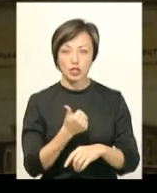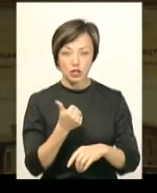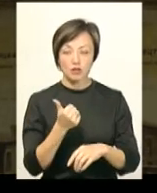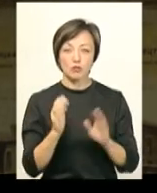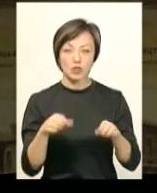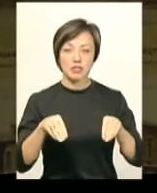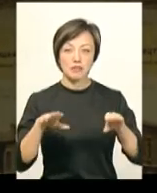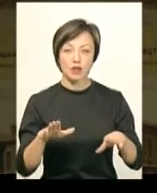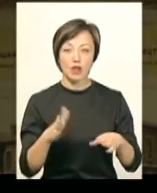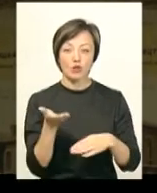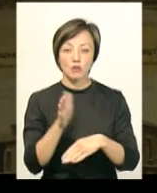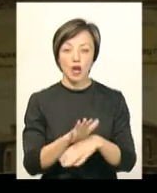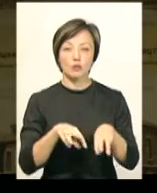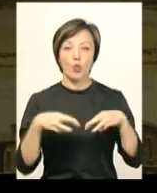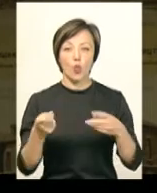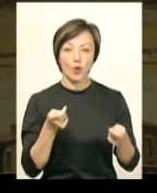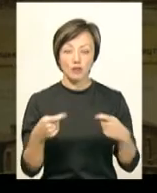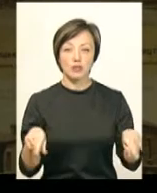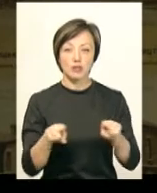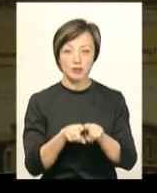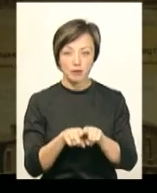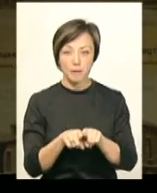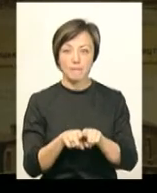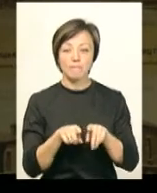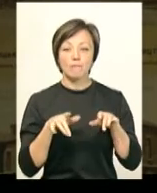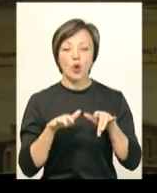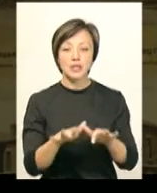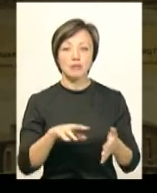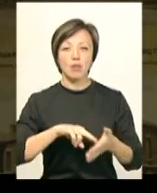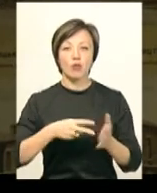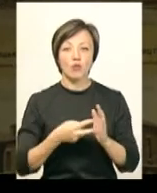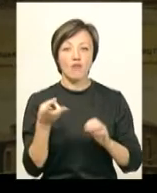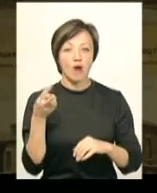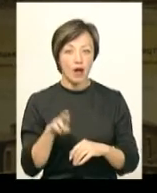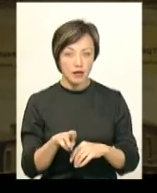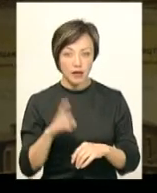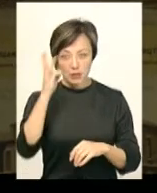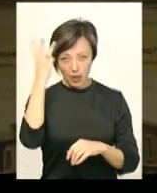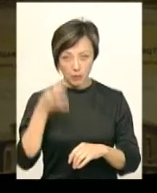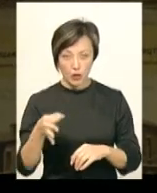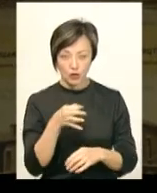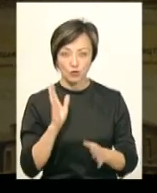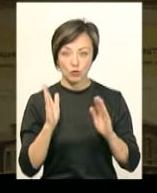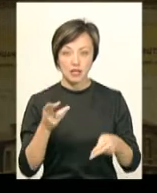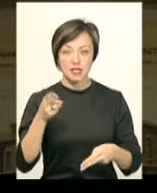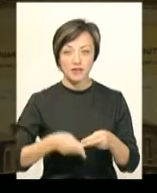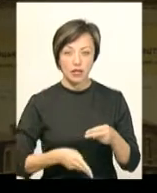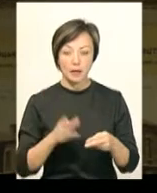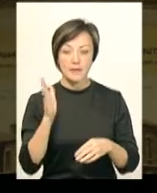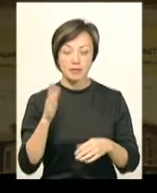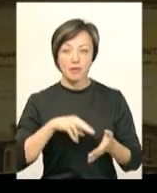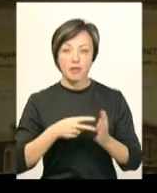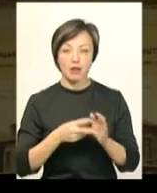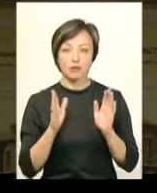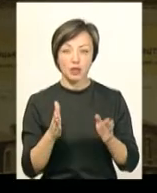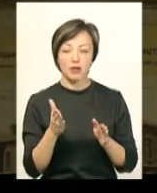буде вже схвалений розпорядженням уряду. Таким чином, процес планування на Хмельниччині буде завершено. І перспективний план